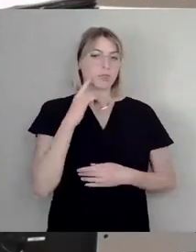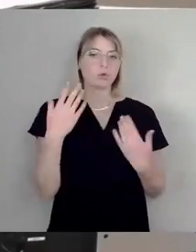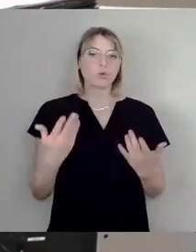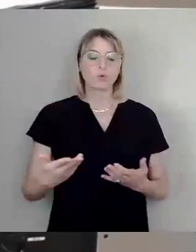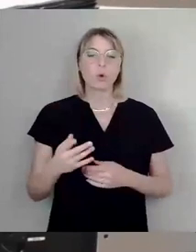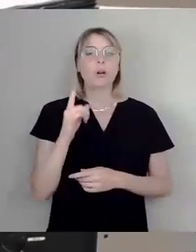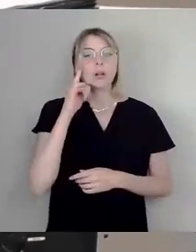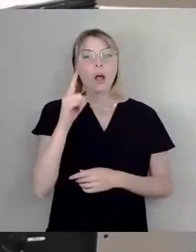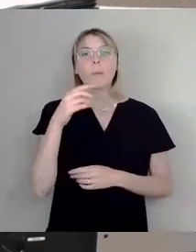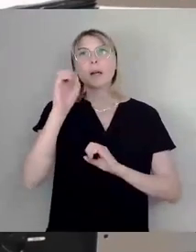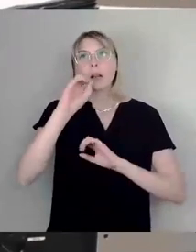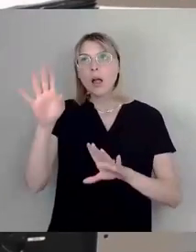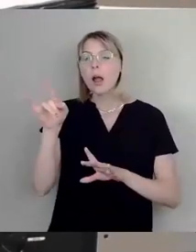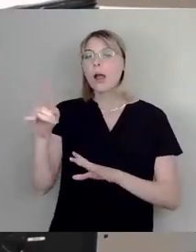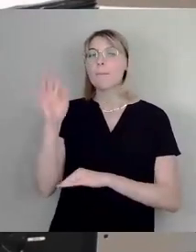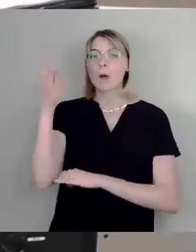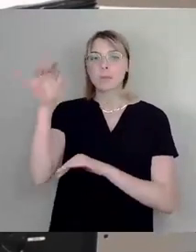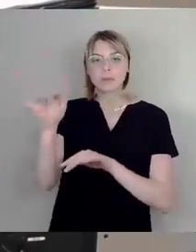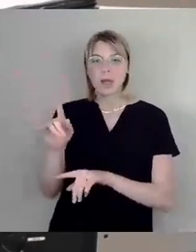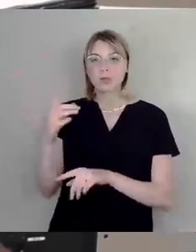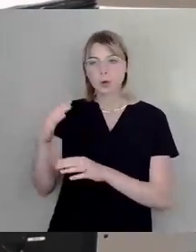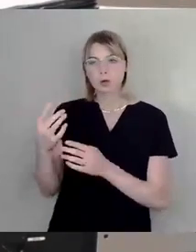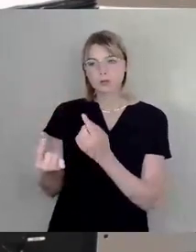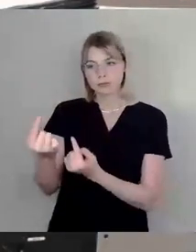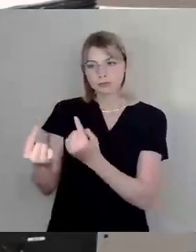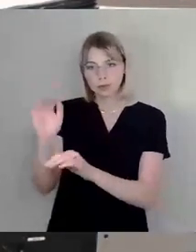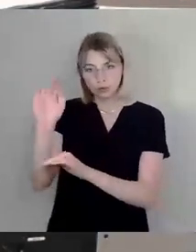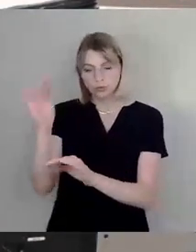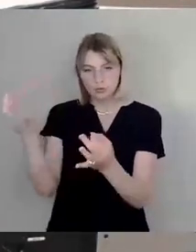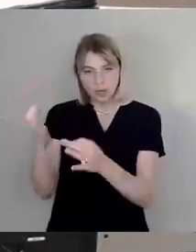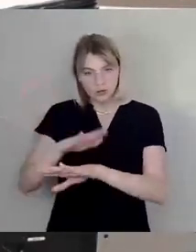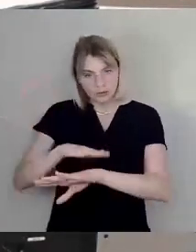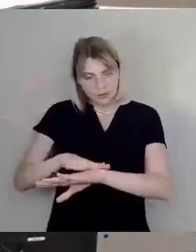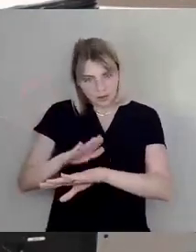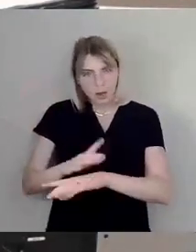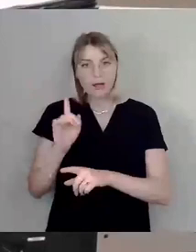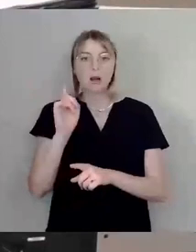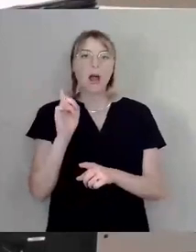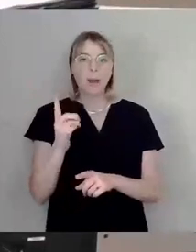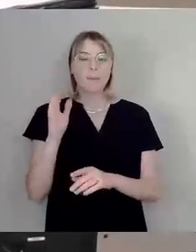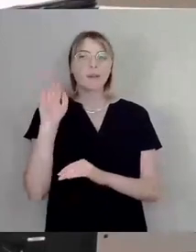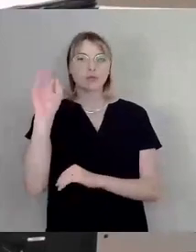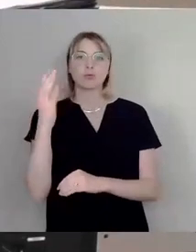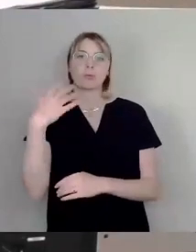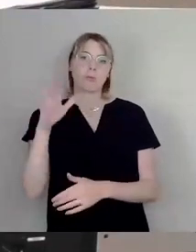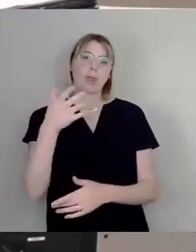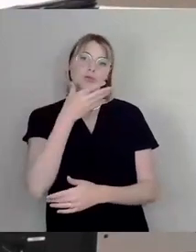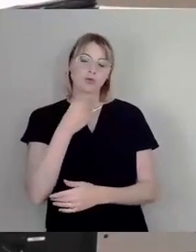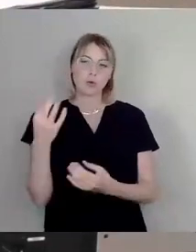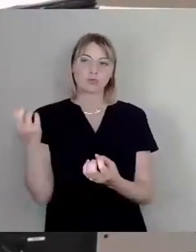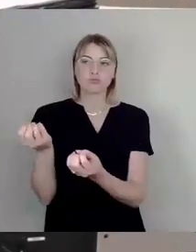Bäume gibt, die noch wachsen werden und die das Ganze dann wirklich auch noch schöner werden aufblühen lassen.